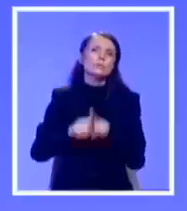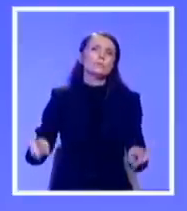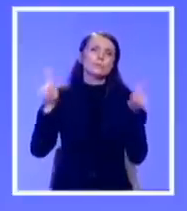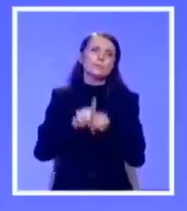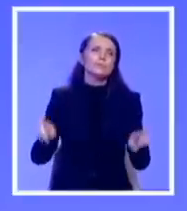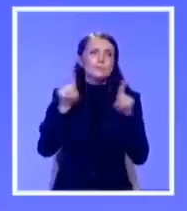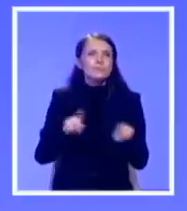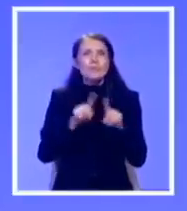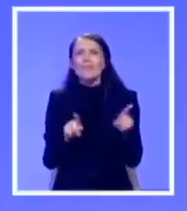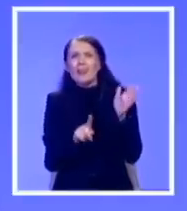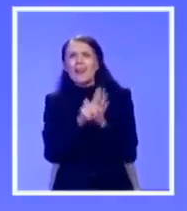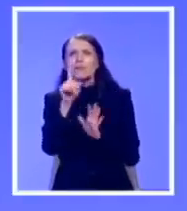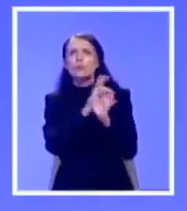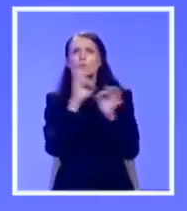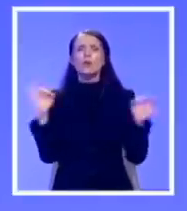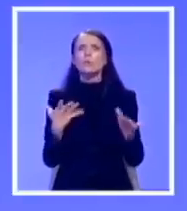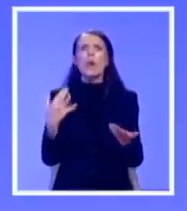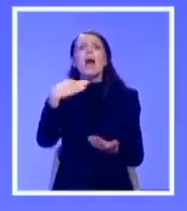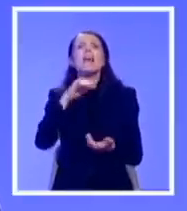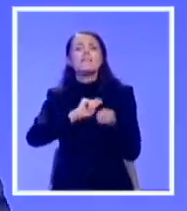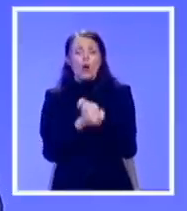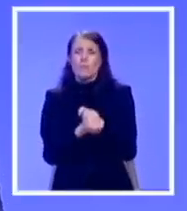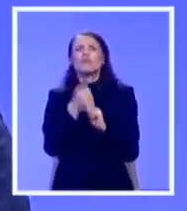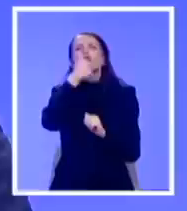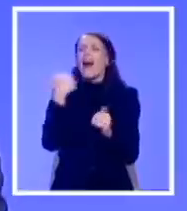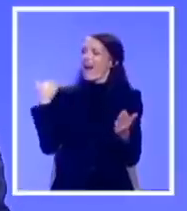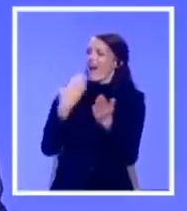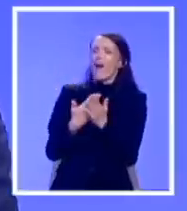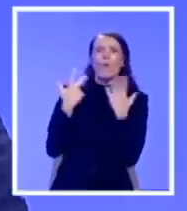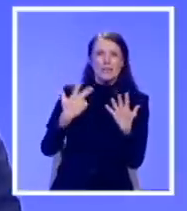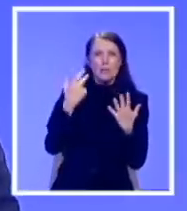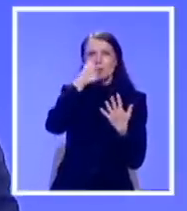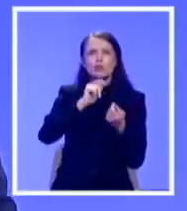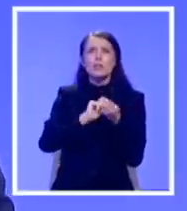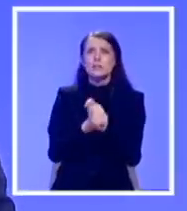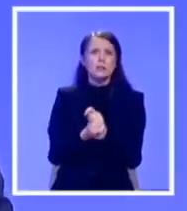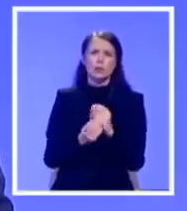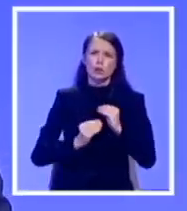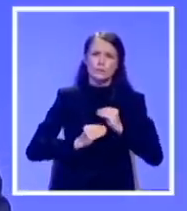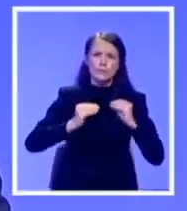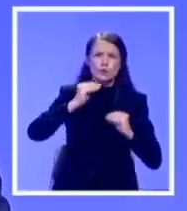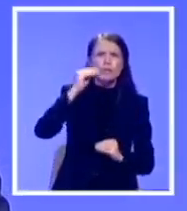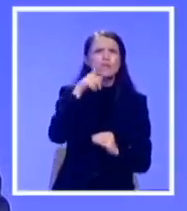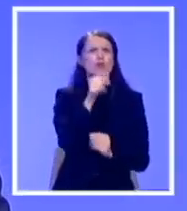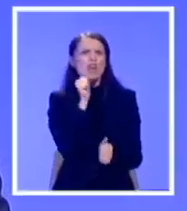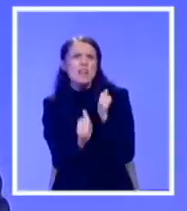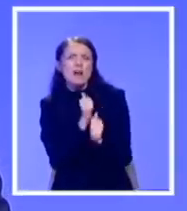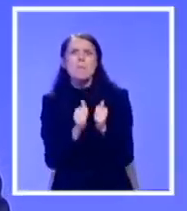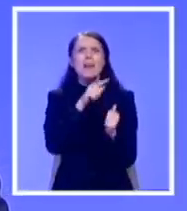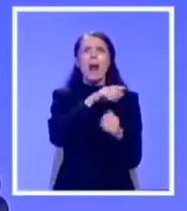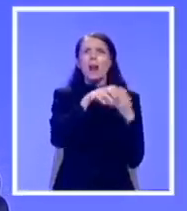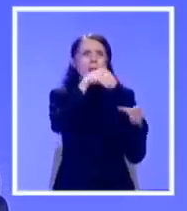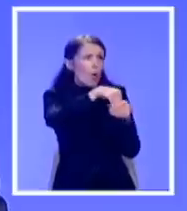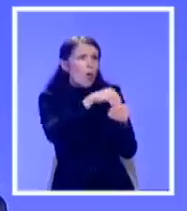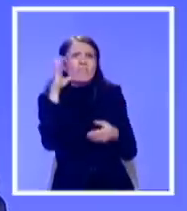priču koja nema nikakav rezultat. Jedino što se promenilo u ovih osam godina je nevjerovatan porast broja kriminalnih afera režima od kojih nijedna